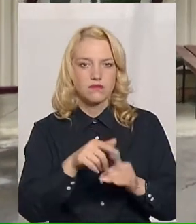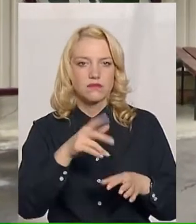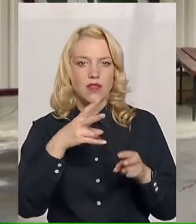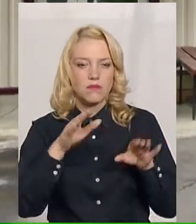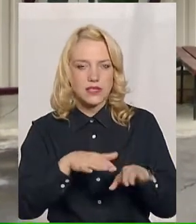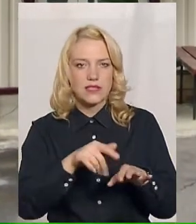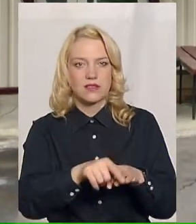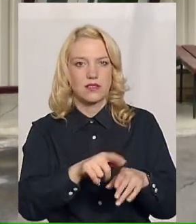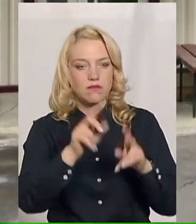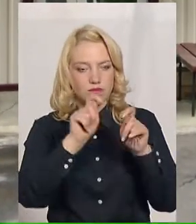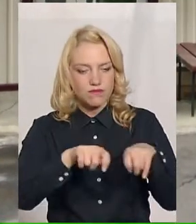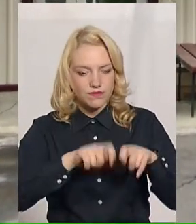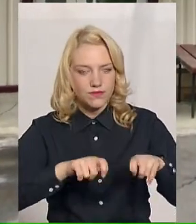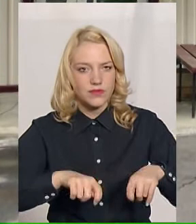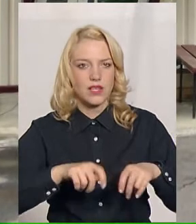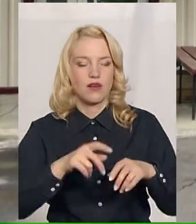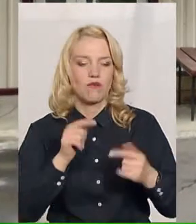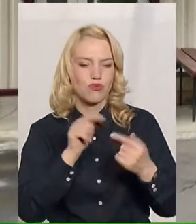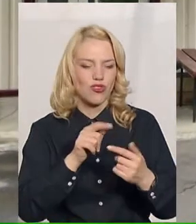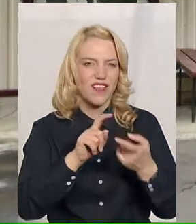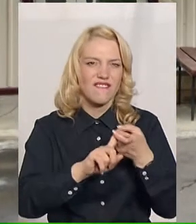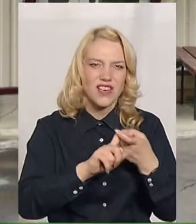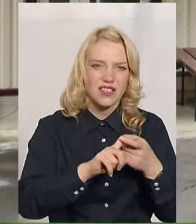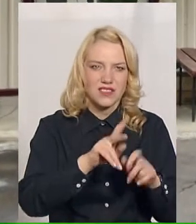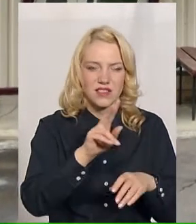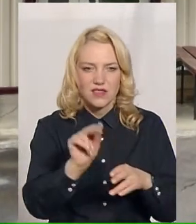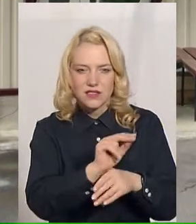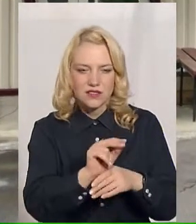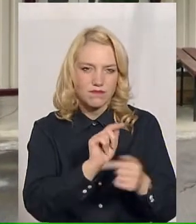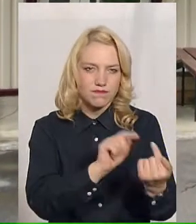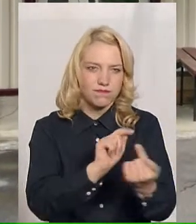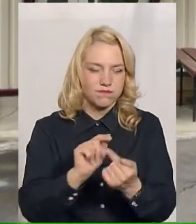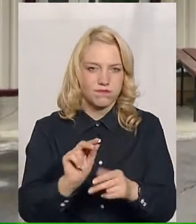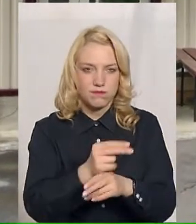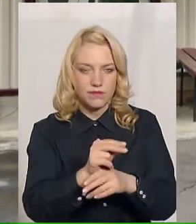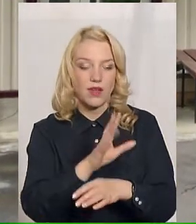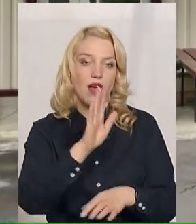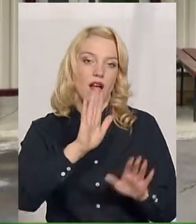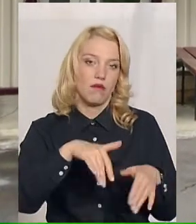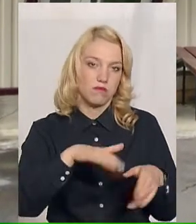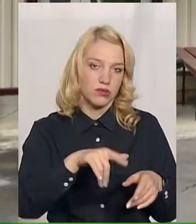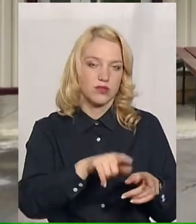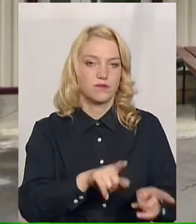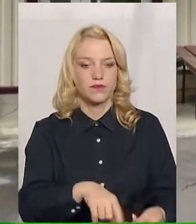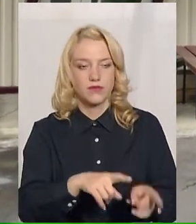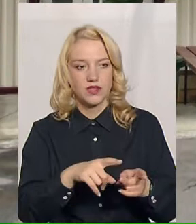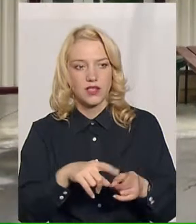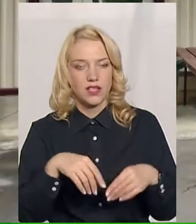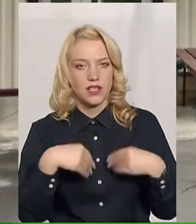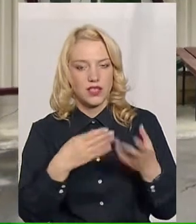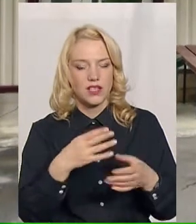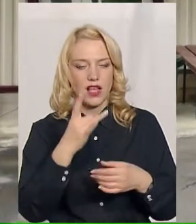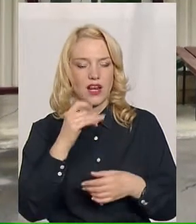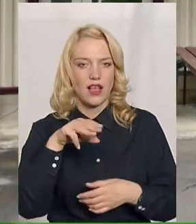виявленні опортуністичних інфекцій відбувається лікування. І вже потім призначається рептровірусна